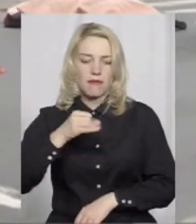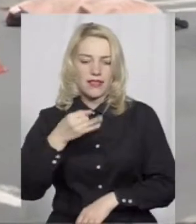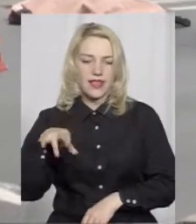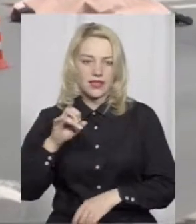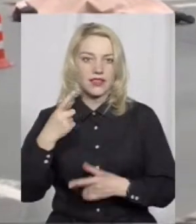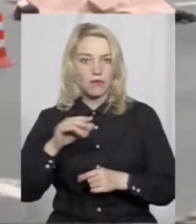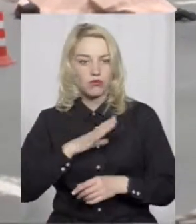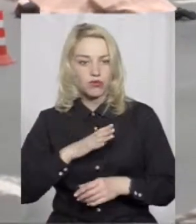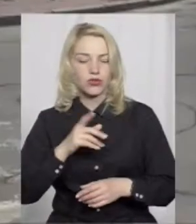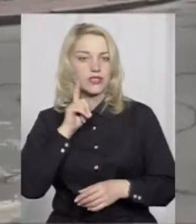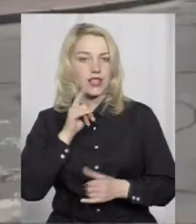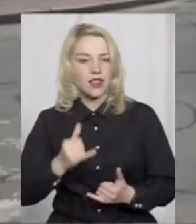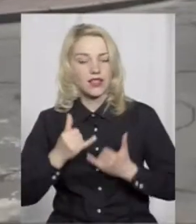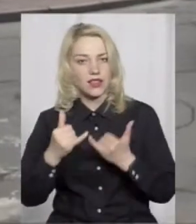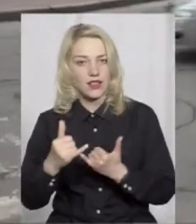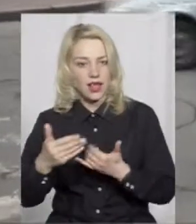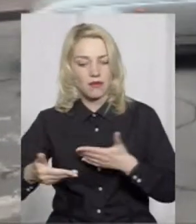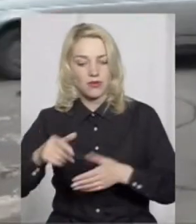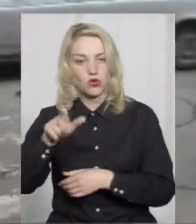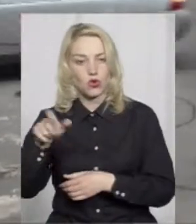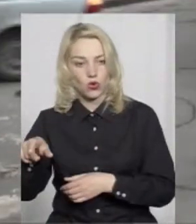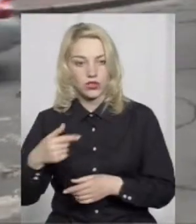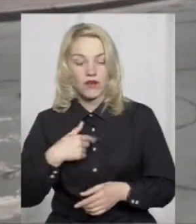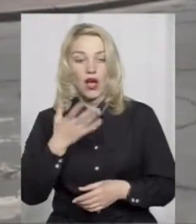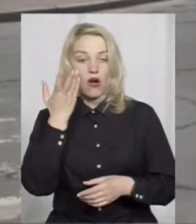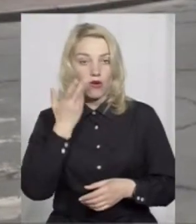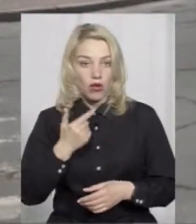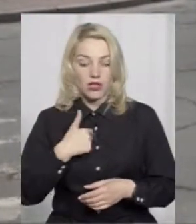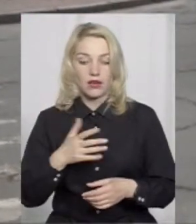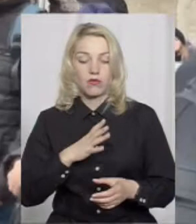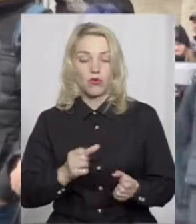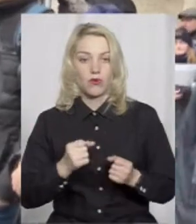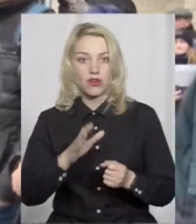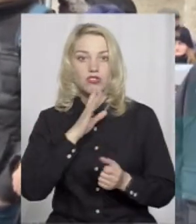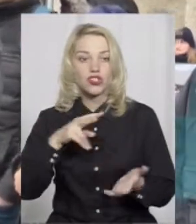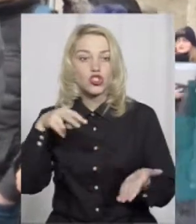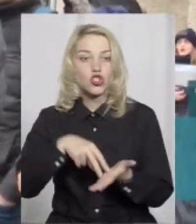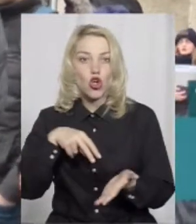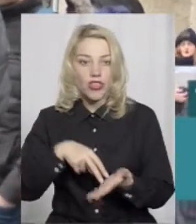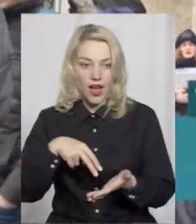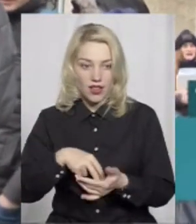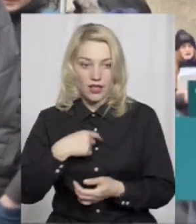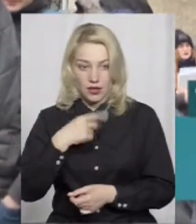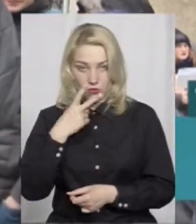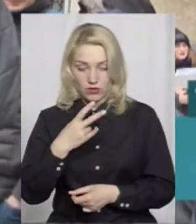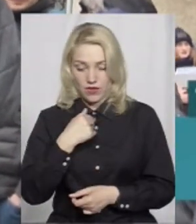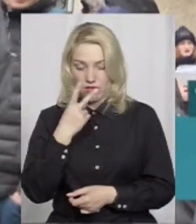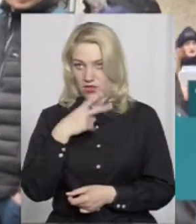зелене світло для пішоходів. За його словами, на момент повороту жінка стояла на тротуарі. Подивившись на неї, вона